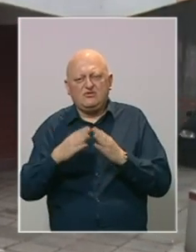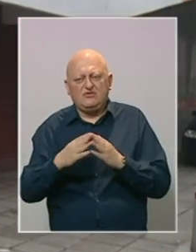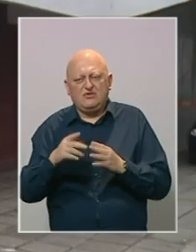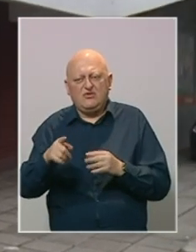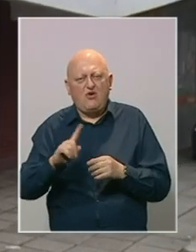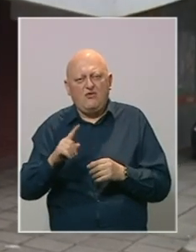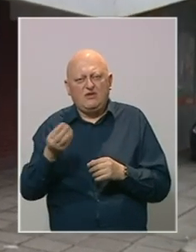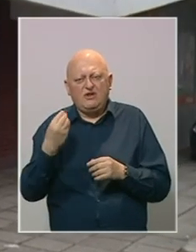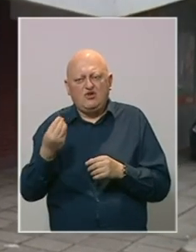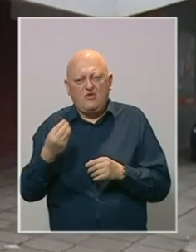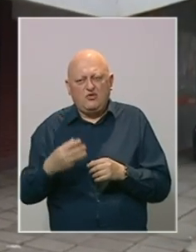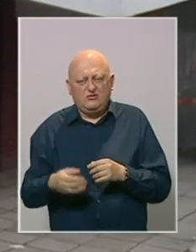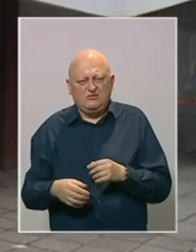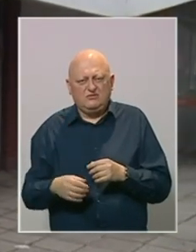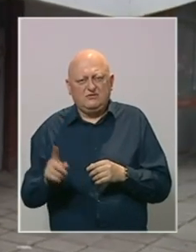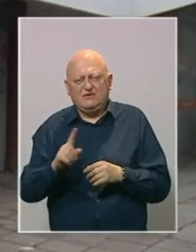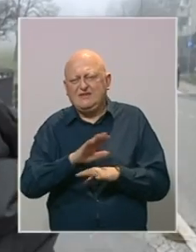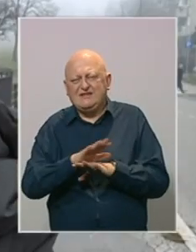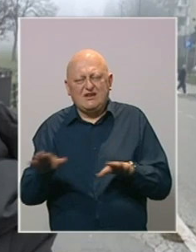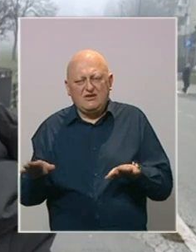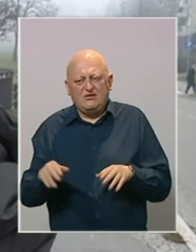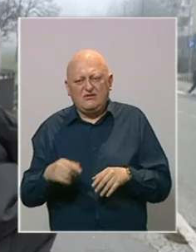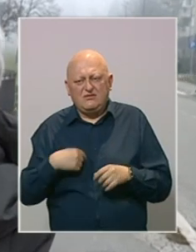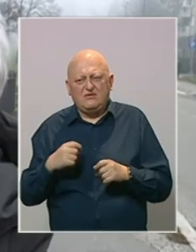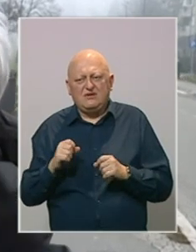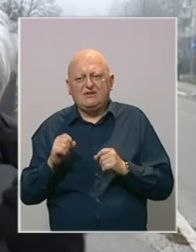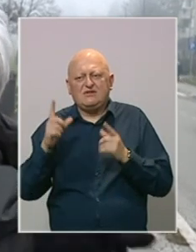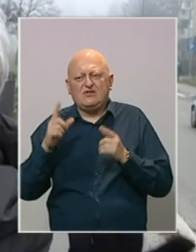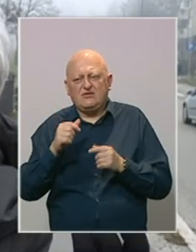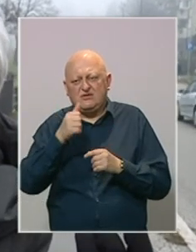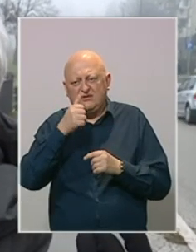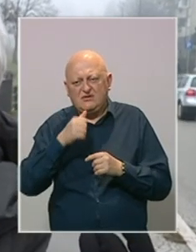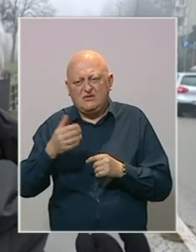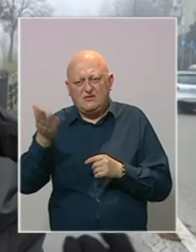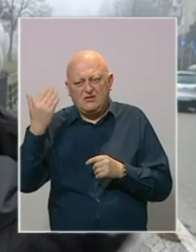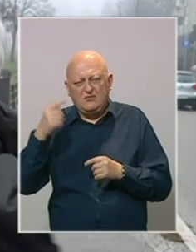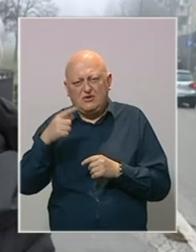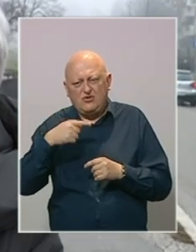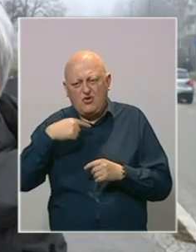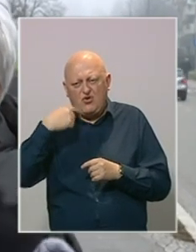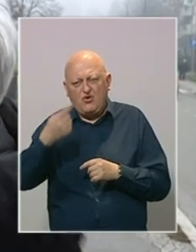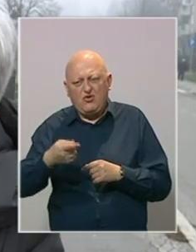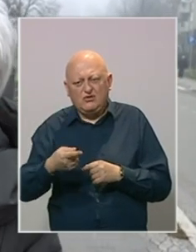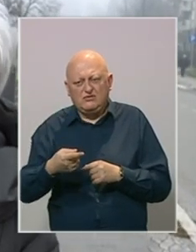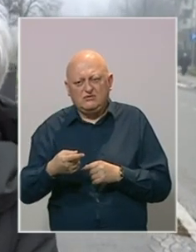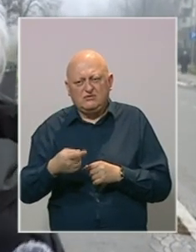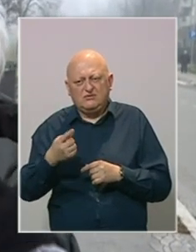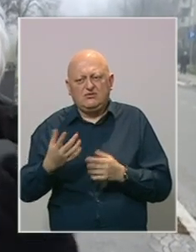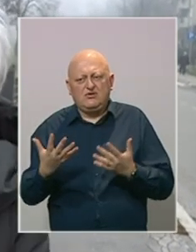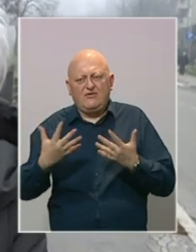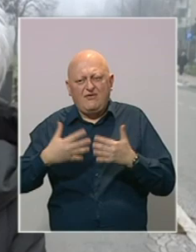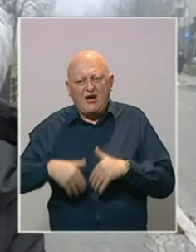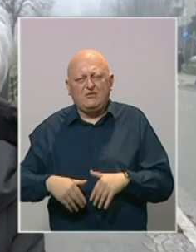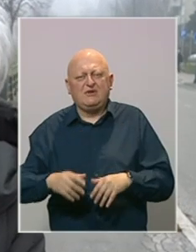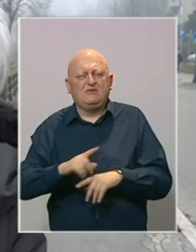jer ovo nije dobro, ni za koga. Znađuje me što smo prije to govorili, zato što su to tvornice,